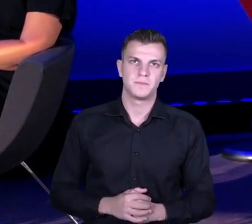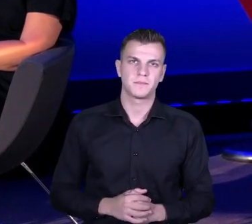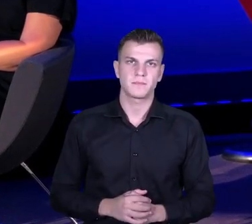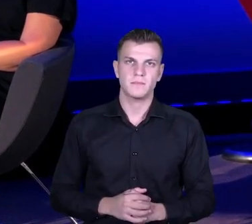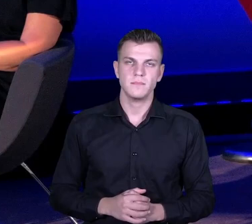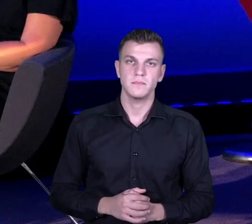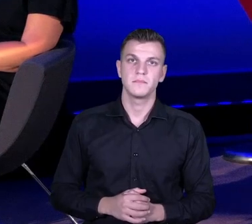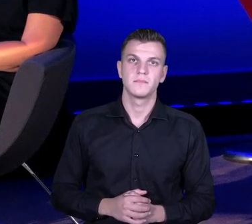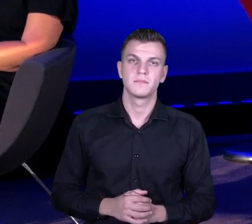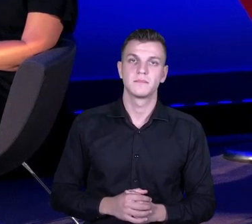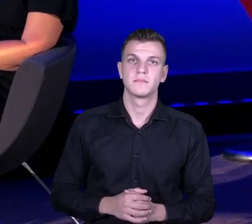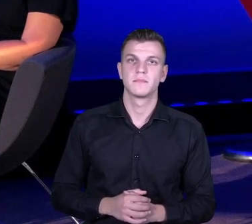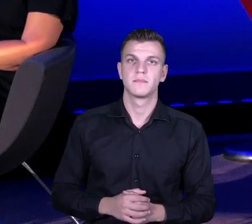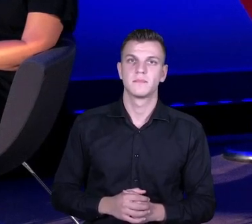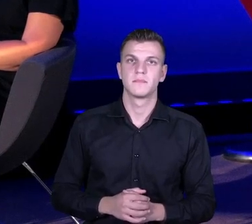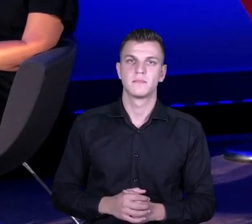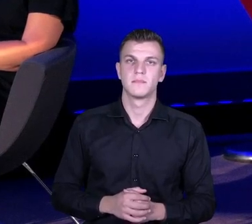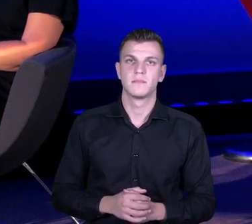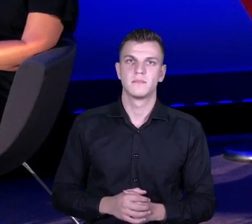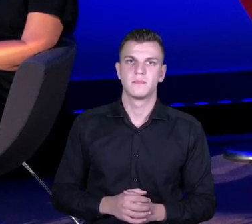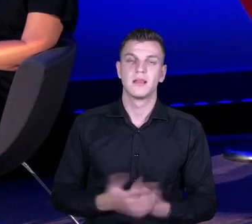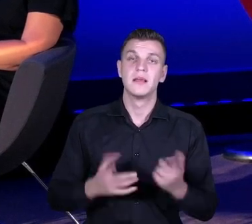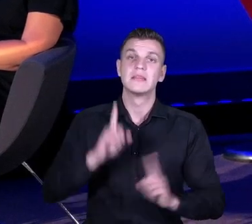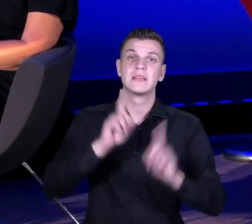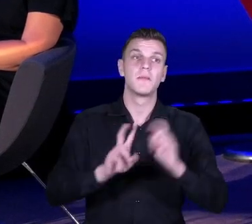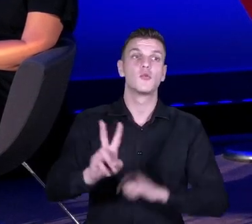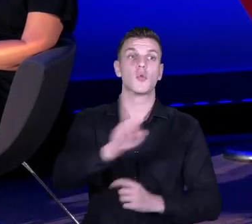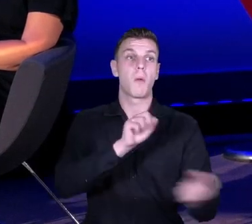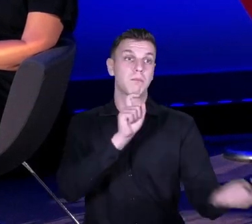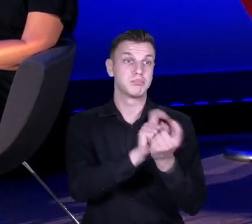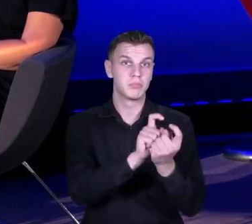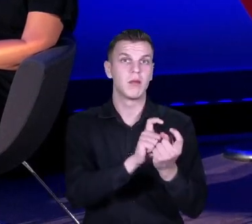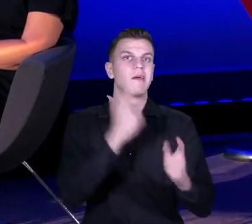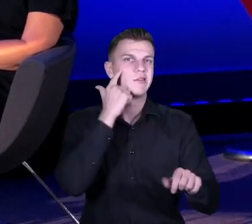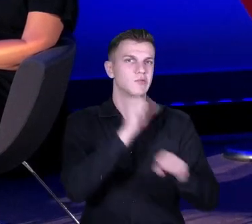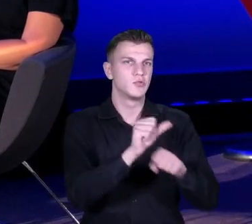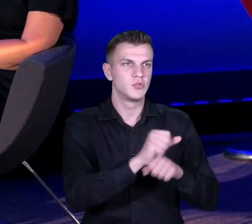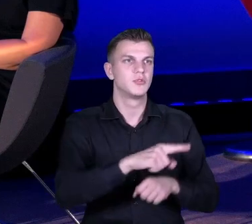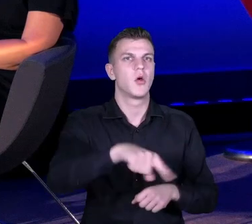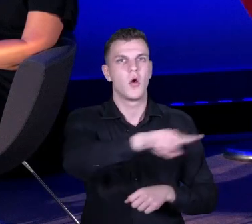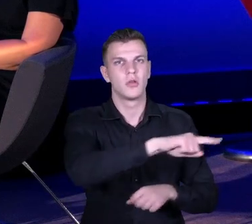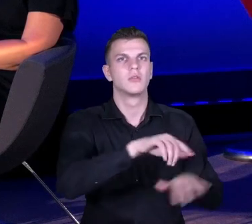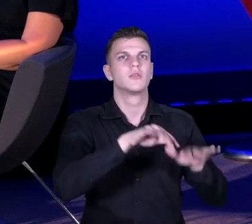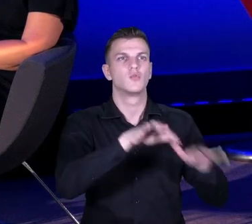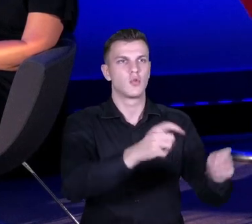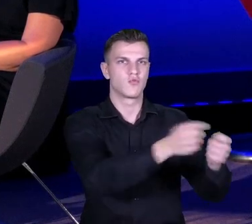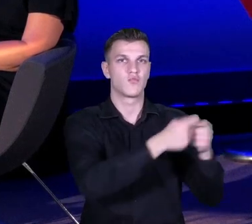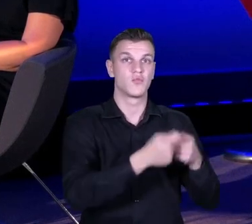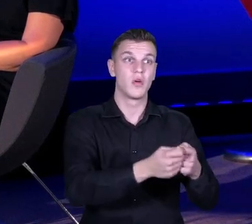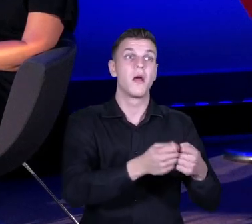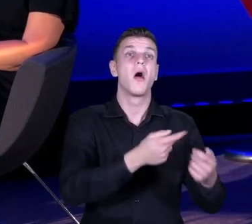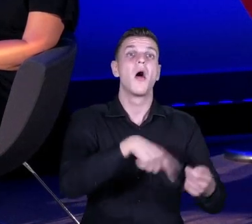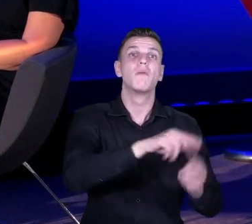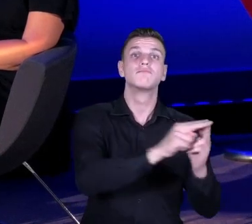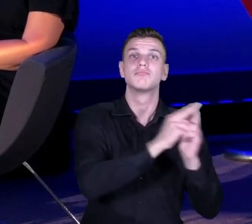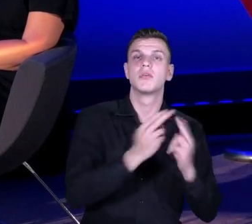uważa inaczej, okazuje się szybko znajduje zwolenników, no i skończyło się na jakichś skargach do organu prowadzącego, nadzorującego.